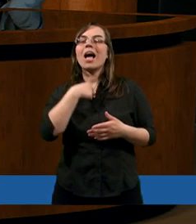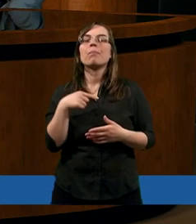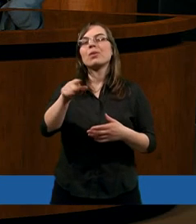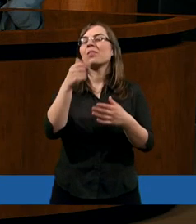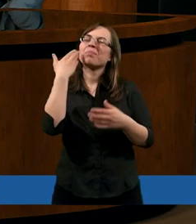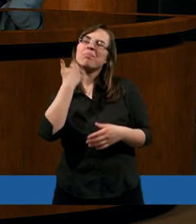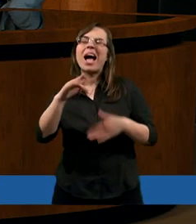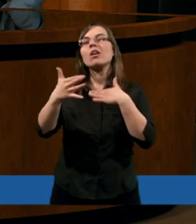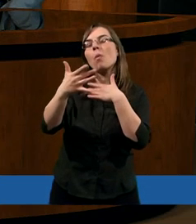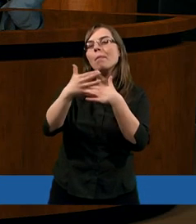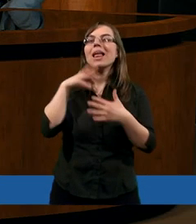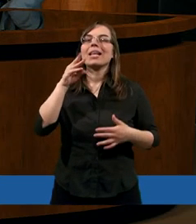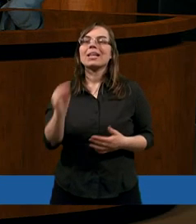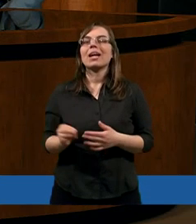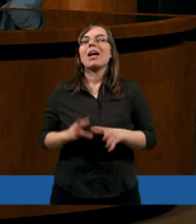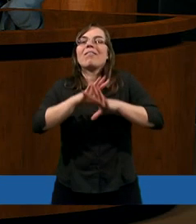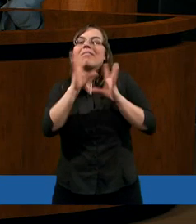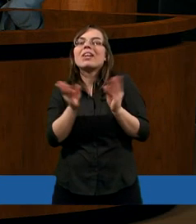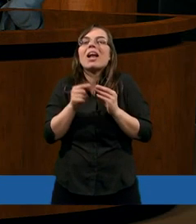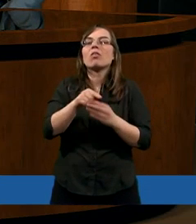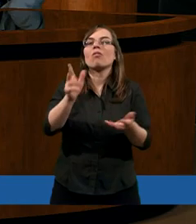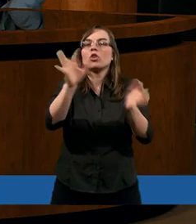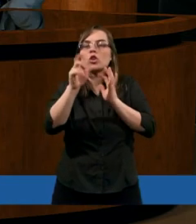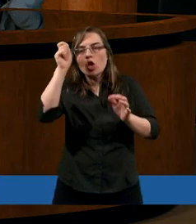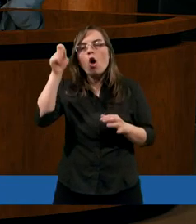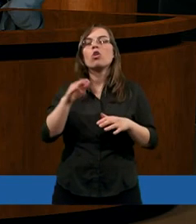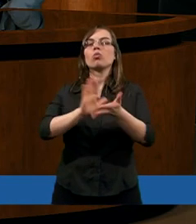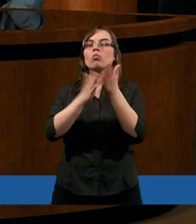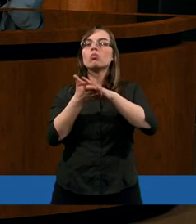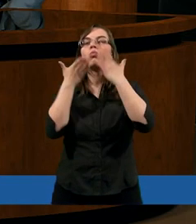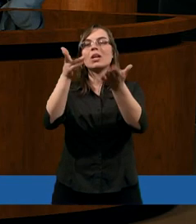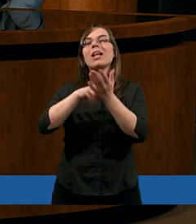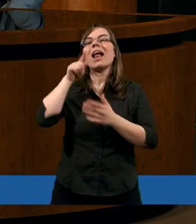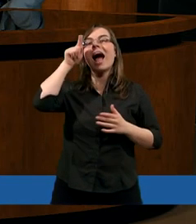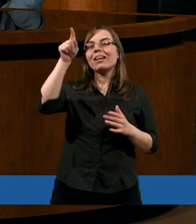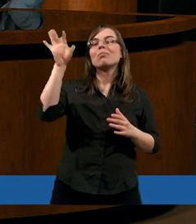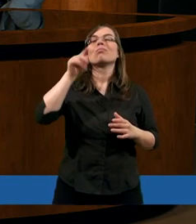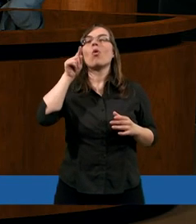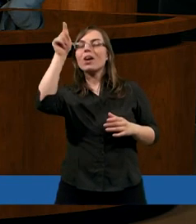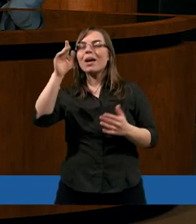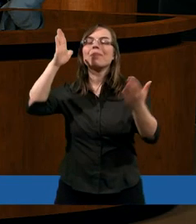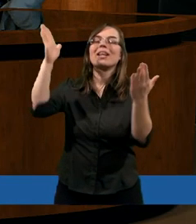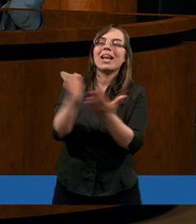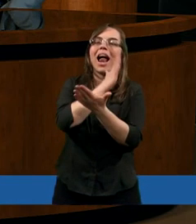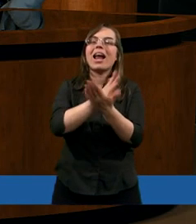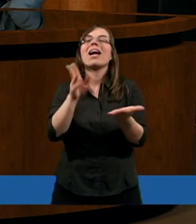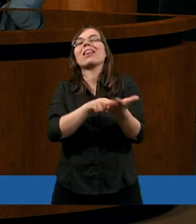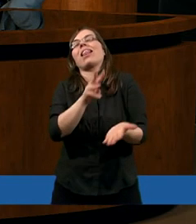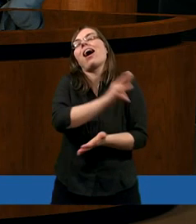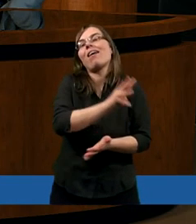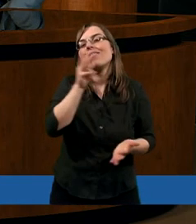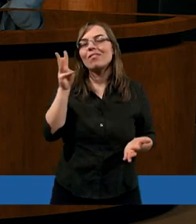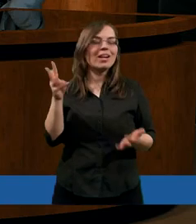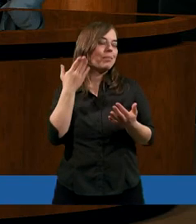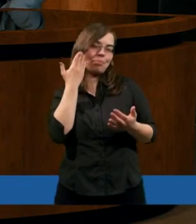bardzo blisko. Wszelką waszą troskę złóżcie na niego, bo jemu zależy na was.